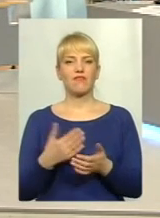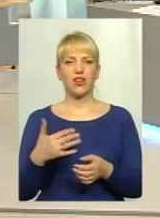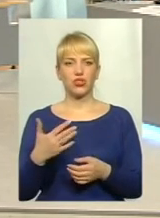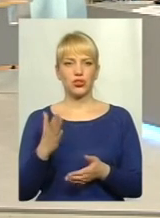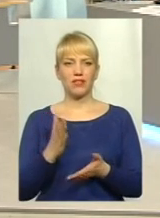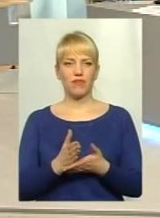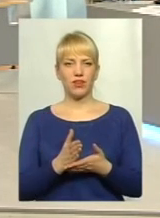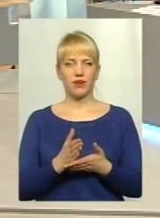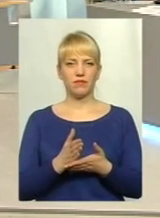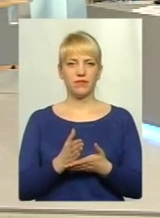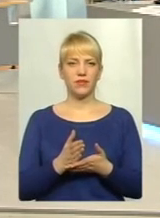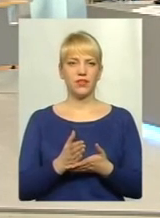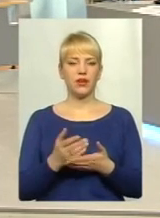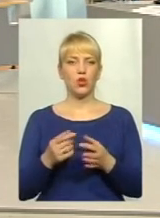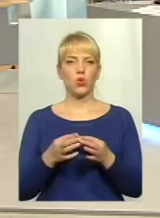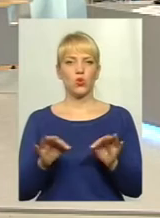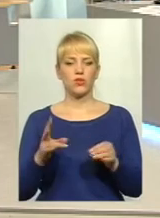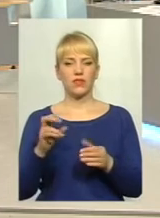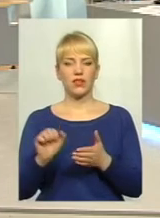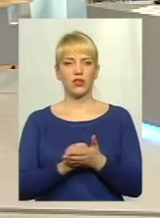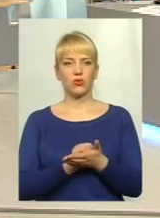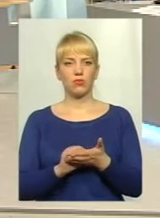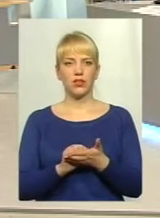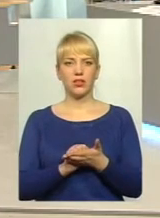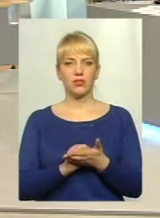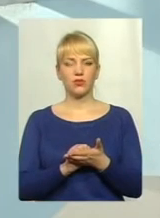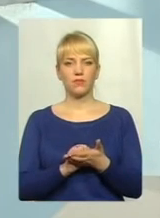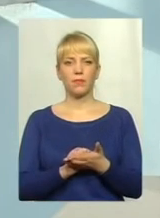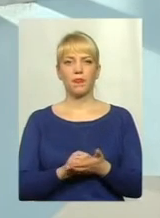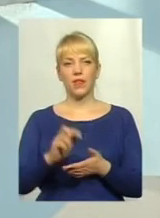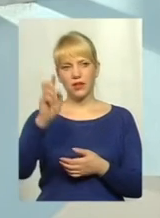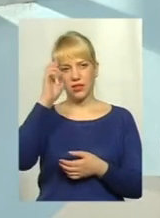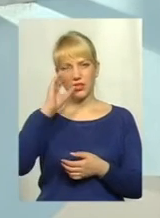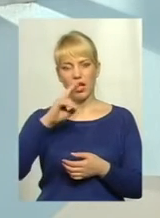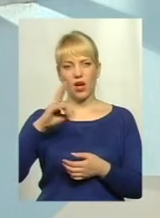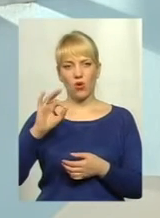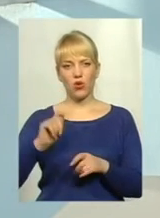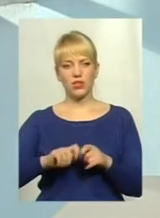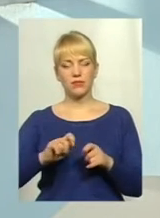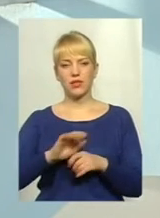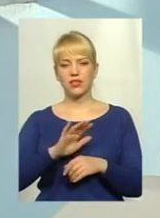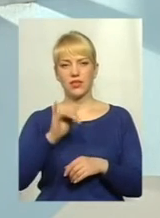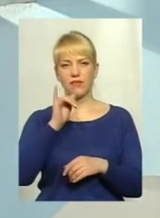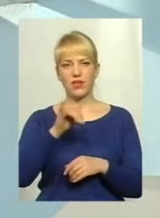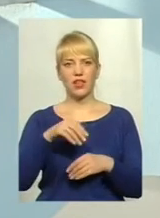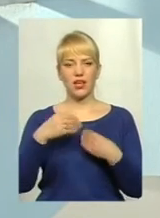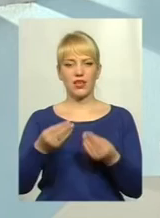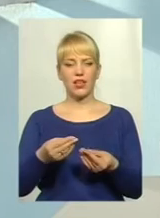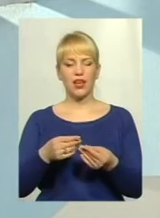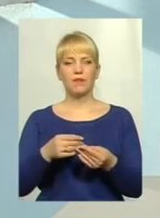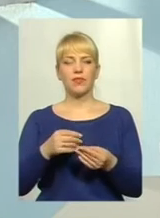власне, дозвіль на документацію? Державна екологічна інспекція не видає дозвіл на документацію.